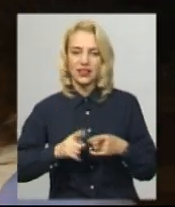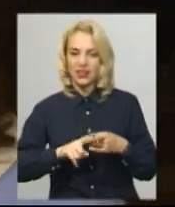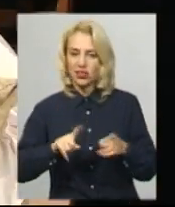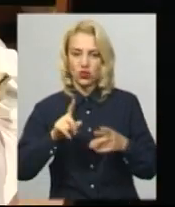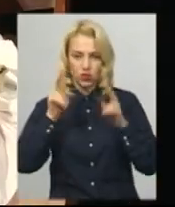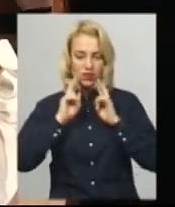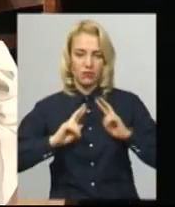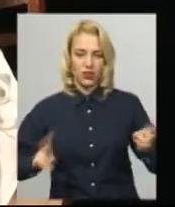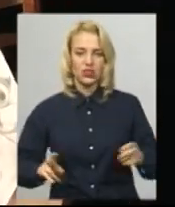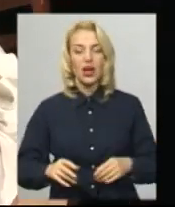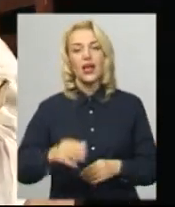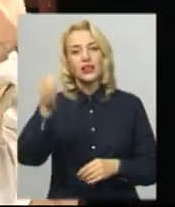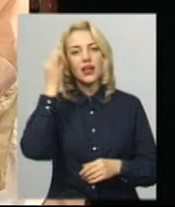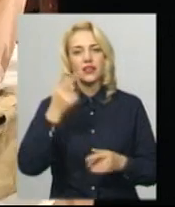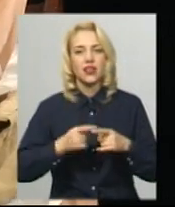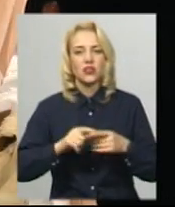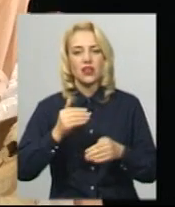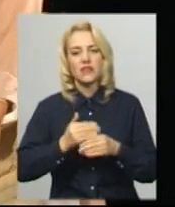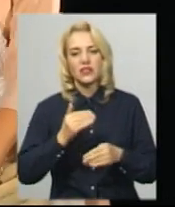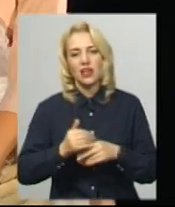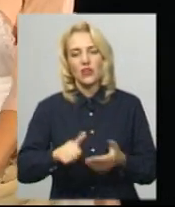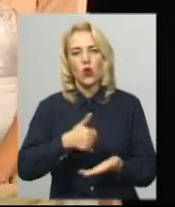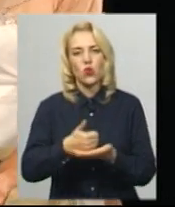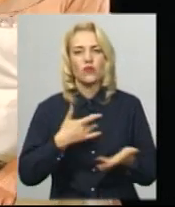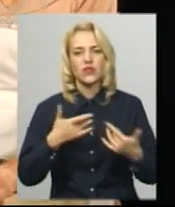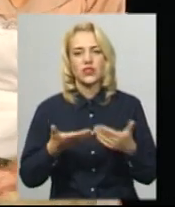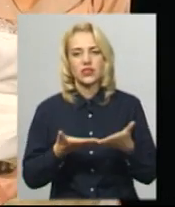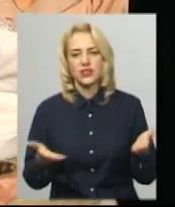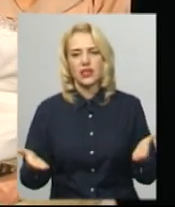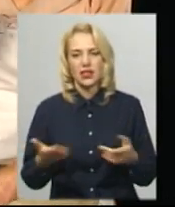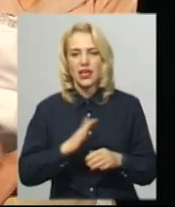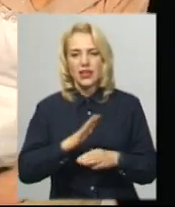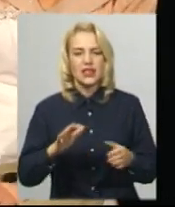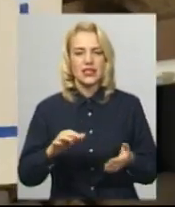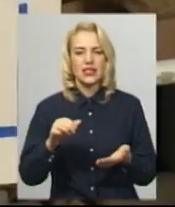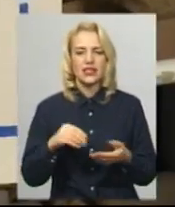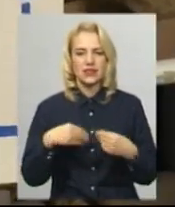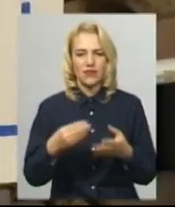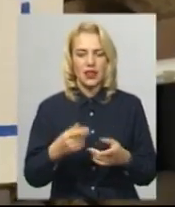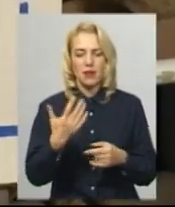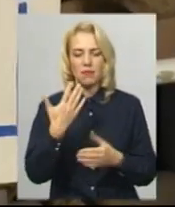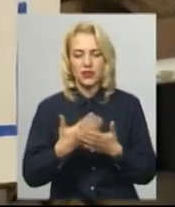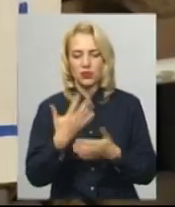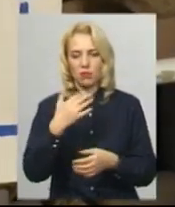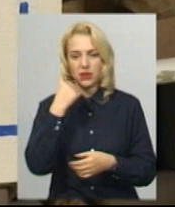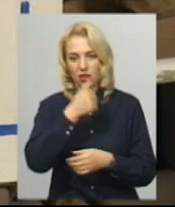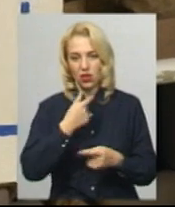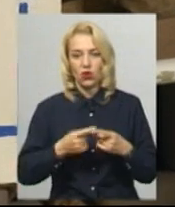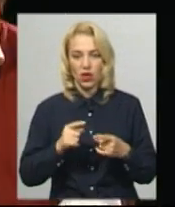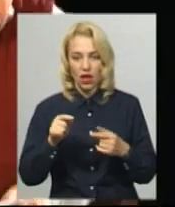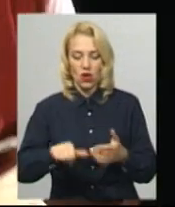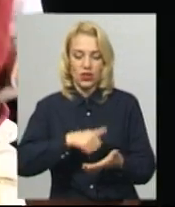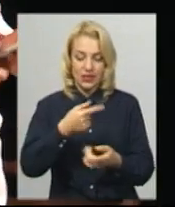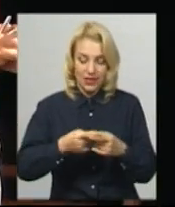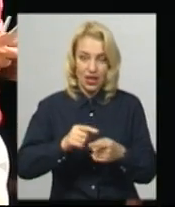не вмієш. Нагадаю, вистави на малій сцені в театрі Старицького не ставили близько п'яти років. Цьогоріч, 2 жовтня, прем'єрою вистави її відкриють,